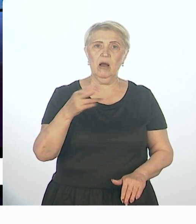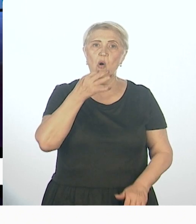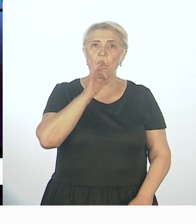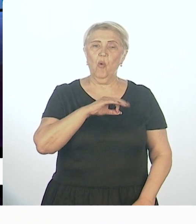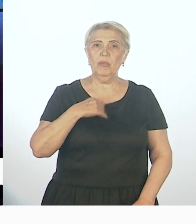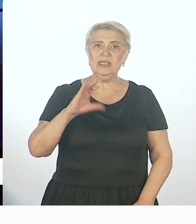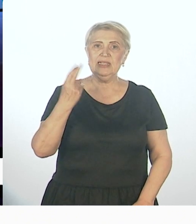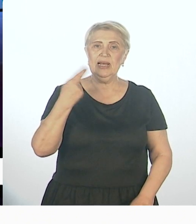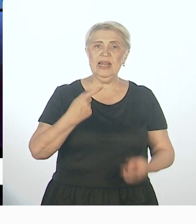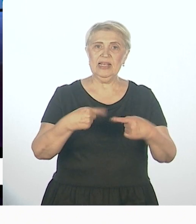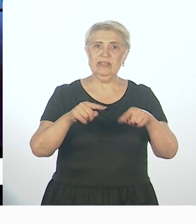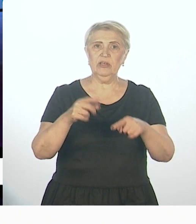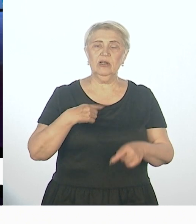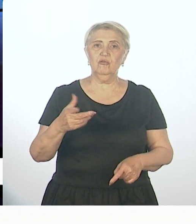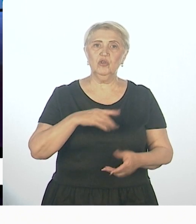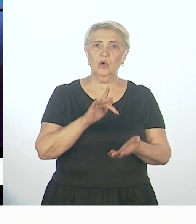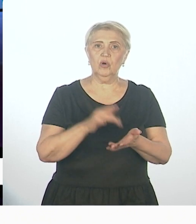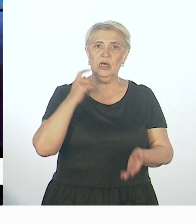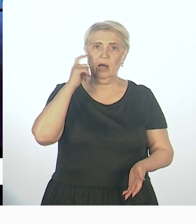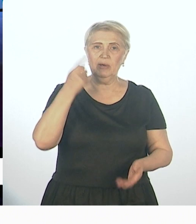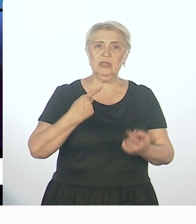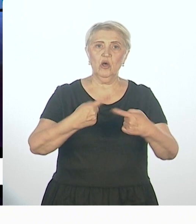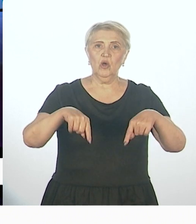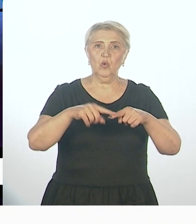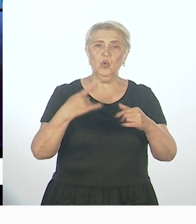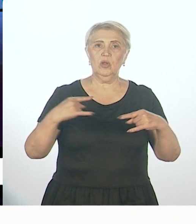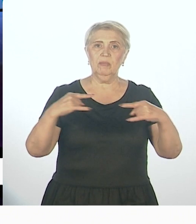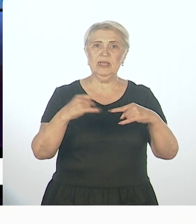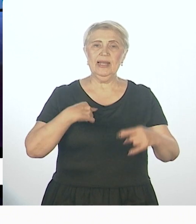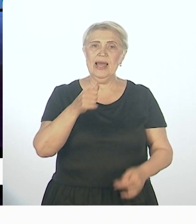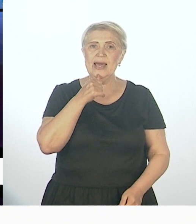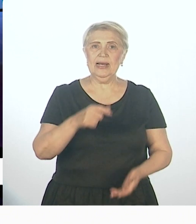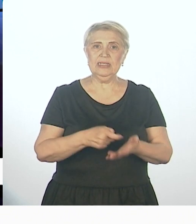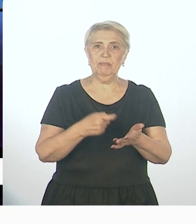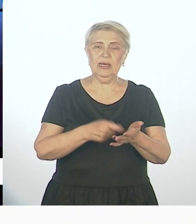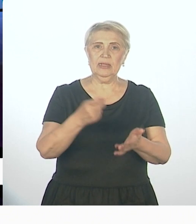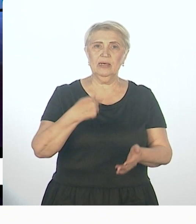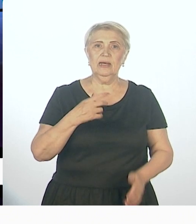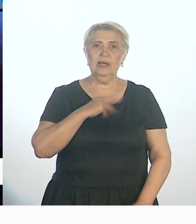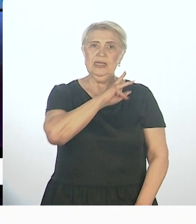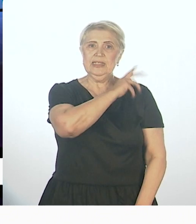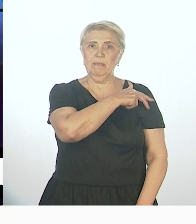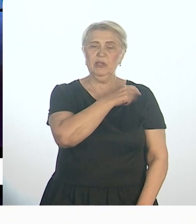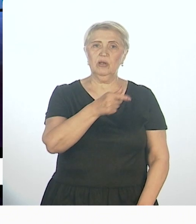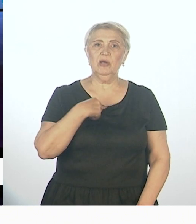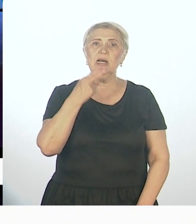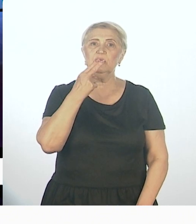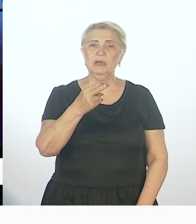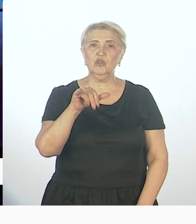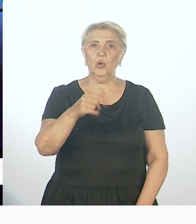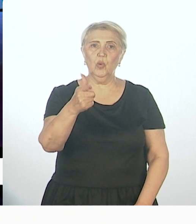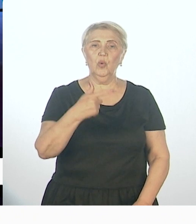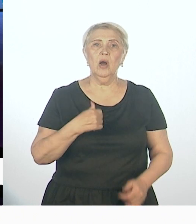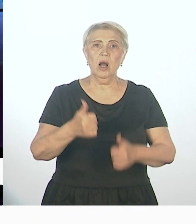сферы города Хабаровска, на круглом столе, эксперт из Санкт-Петербурга спрашивает у